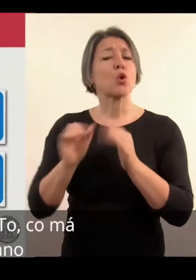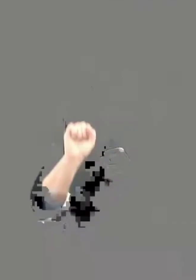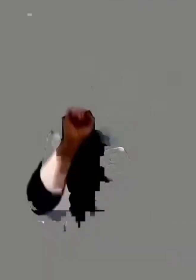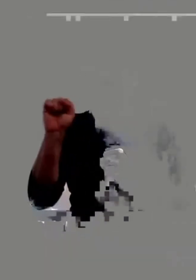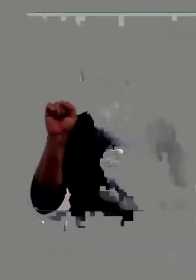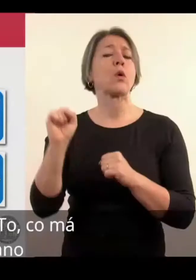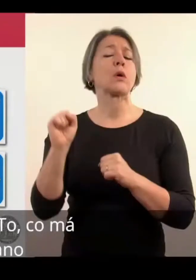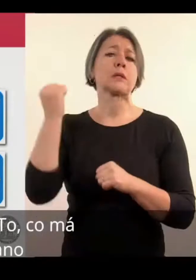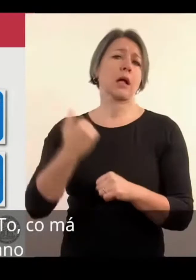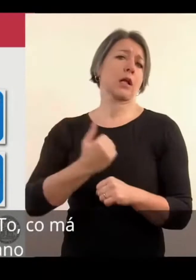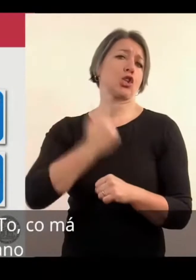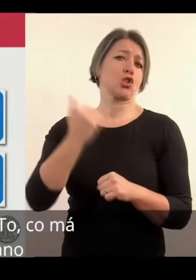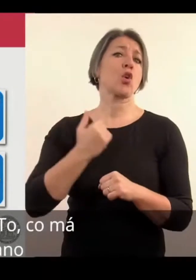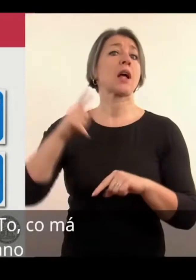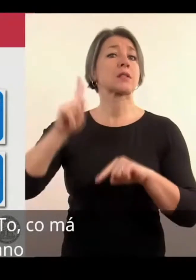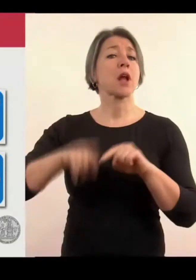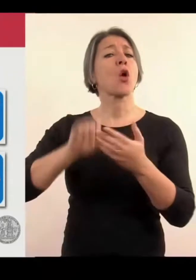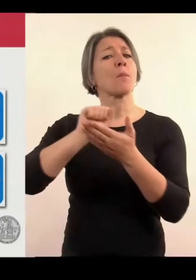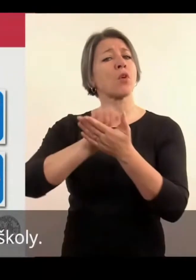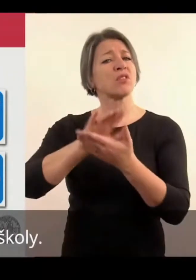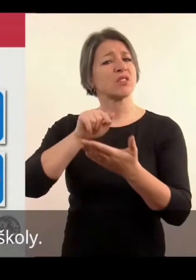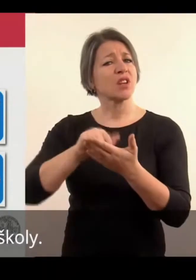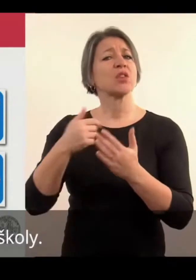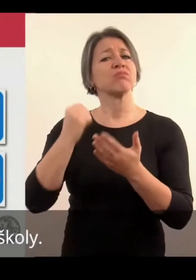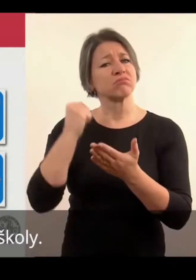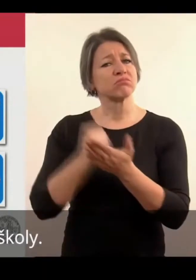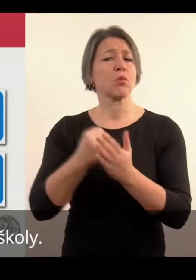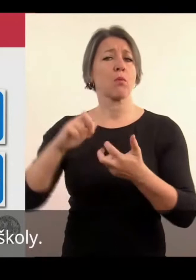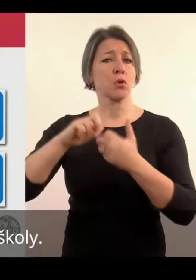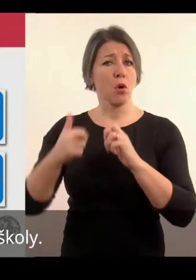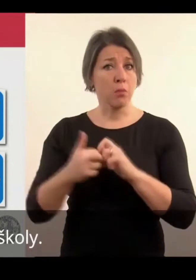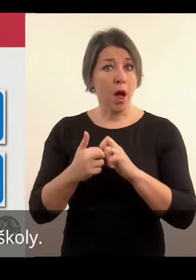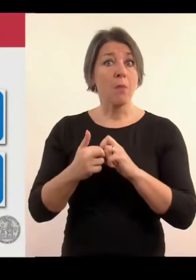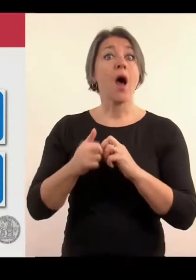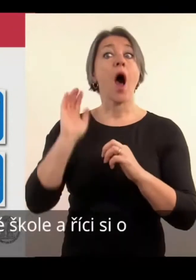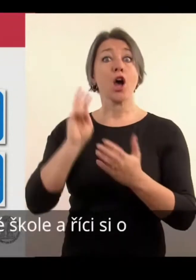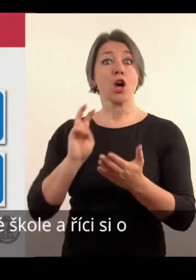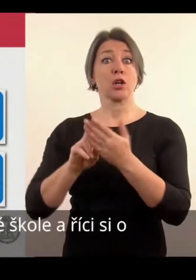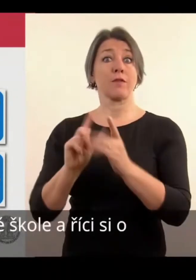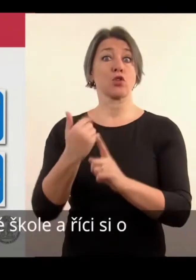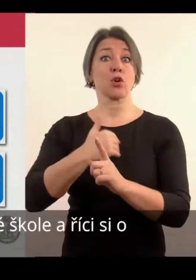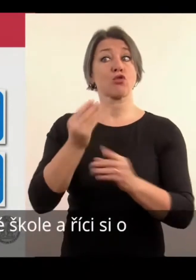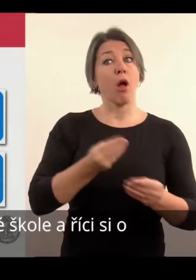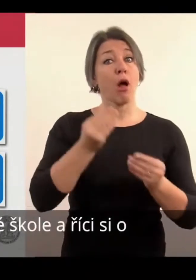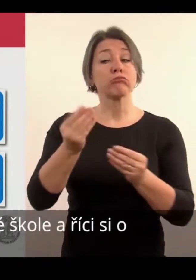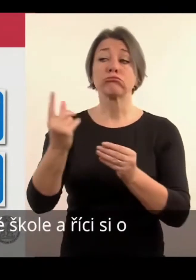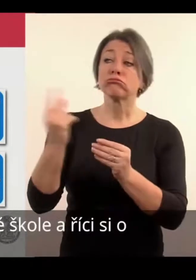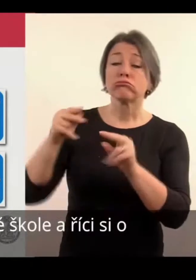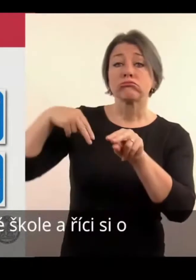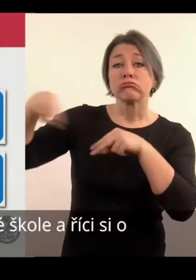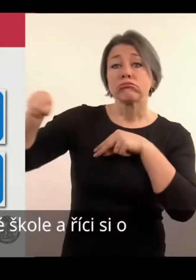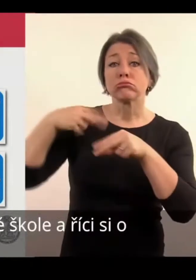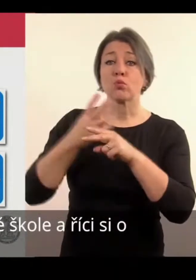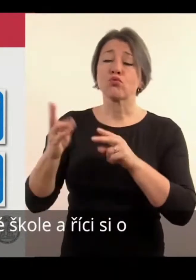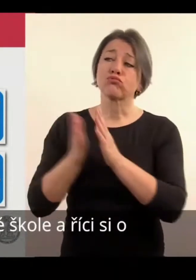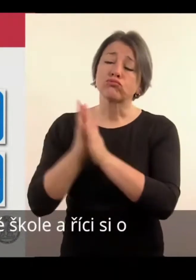třeba vědět, mnoho z už ze základní a postřední školy, tak je možné to i konzultovat na veselké škole a říct